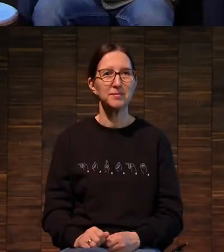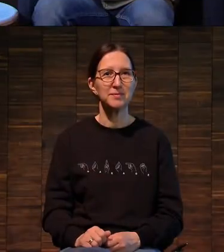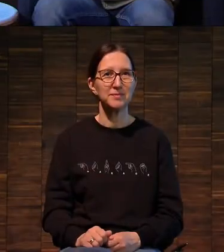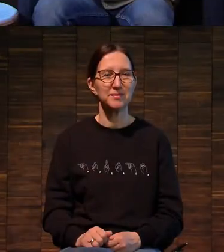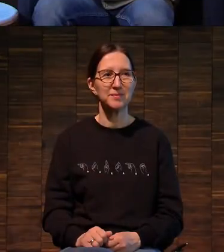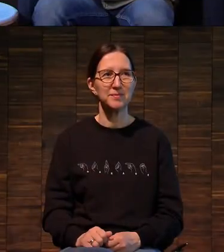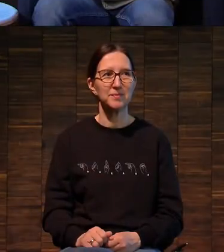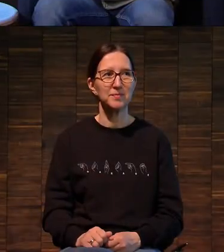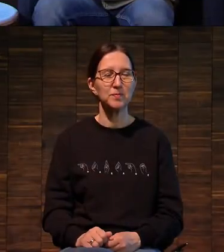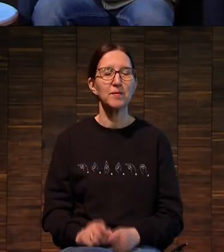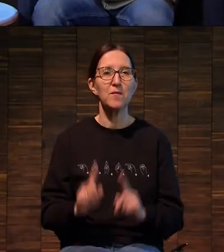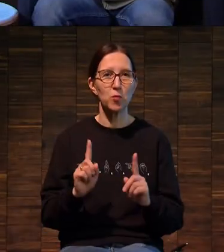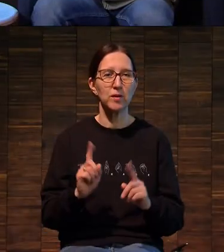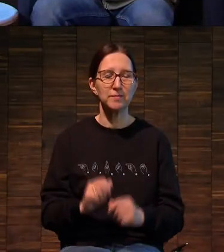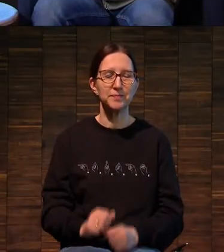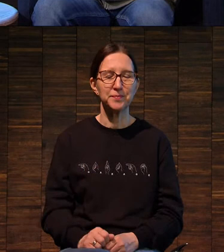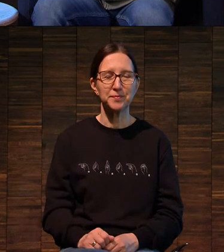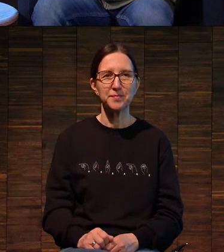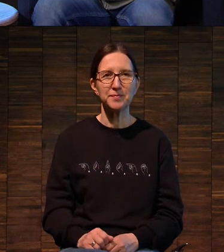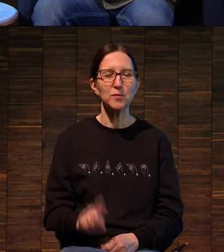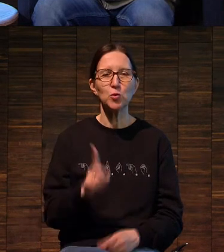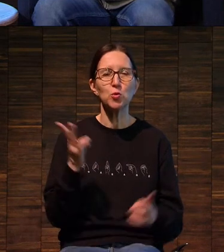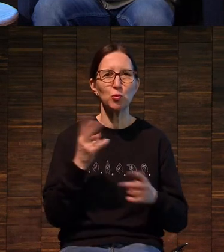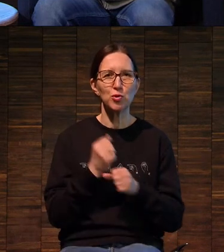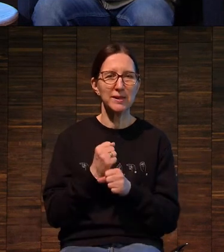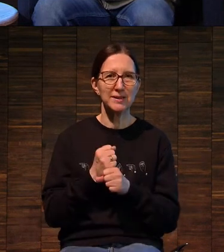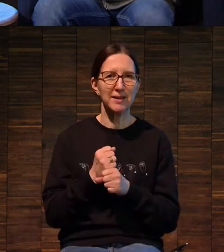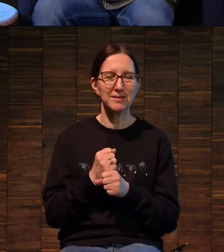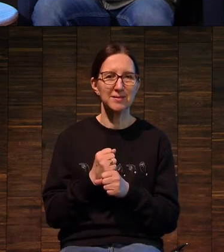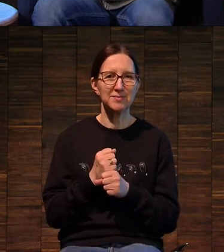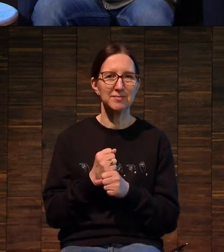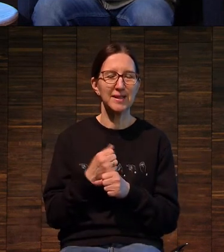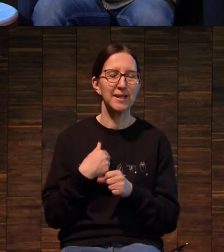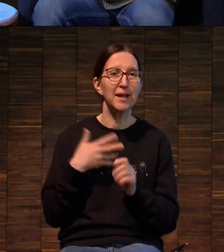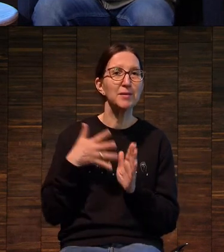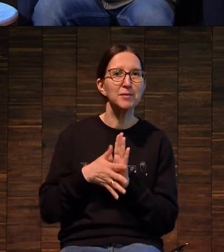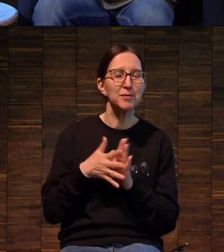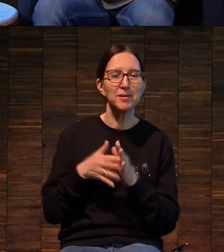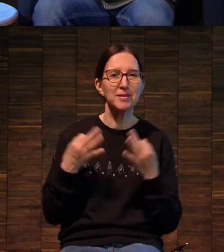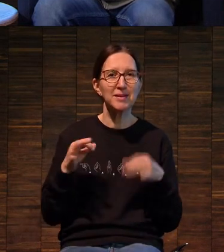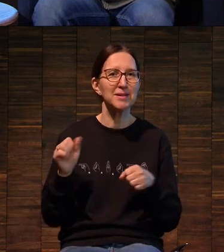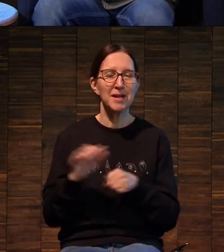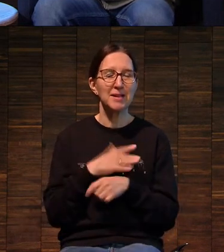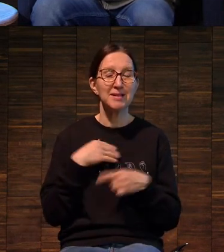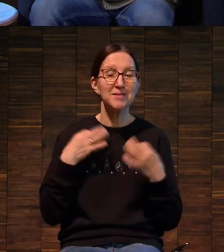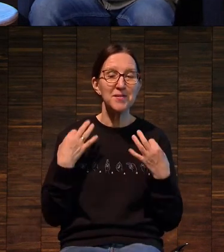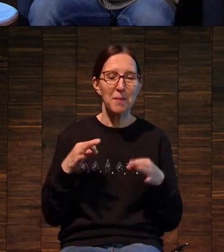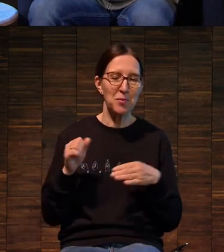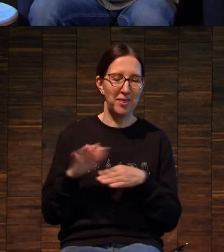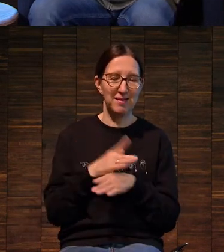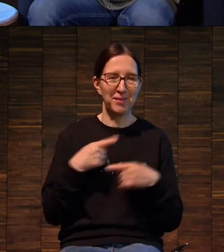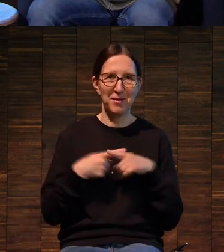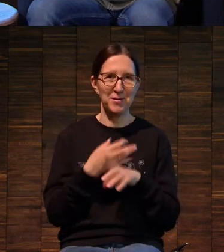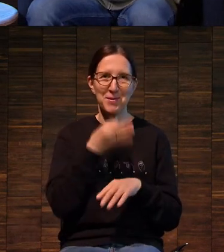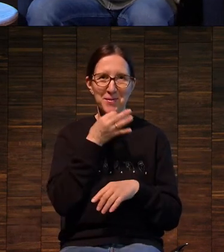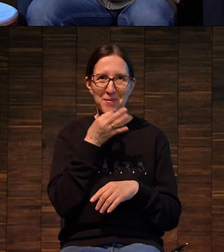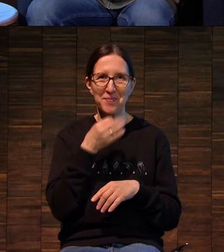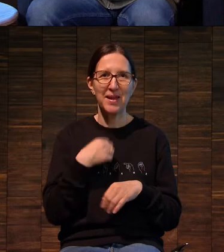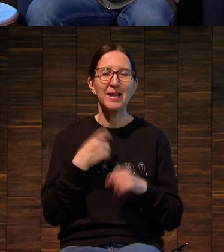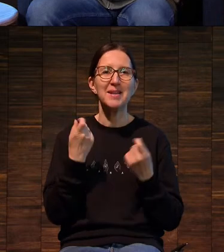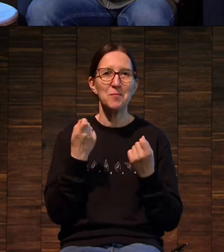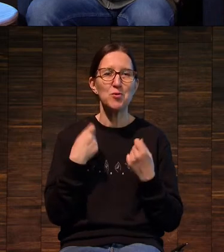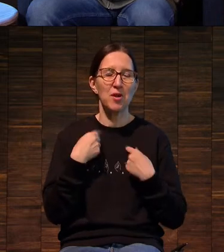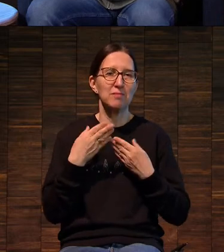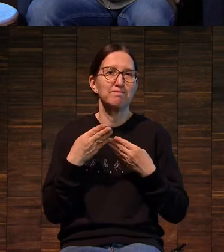Что нужно… А, я не туда шумал. Я еще не освоился здесь с техникой. Я немножечко